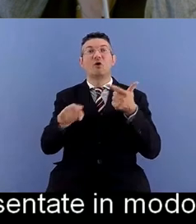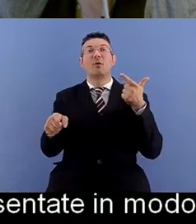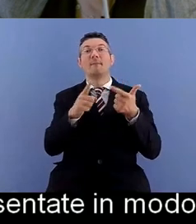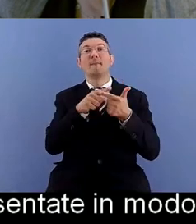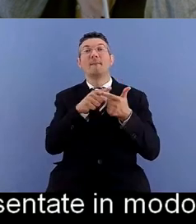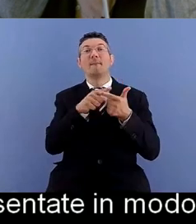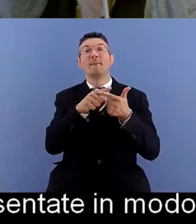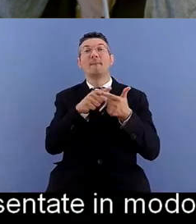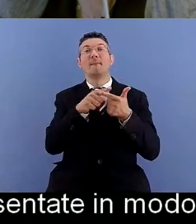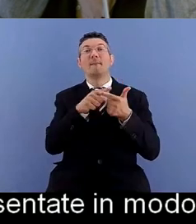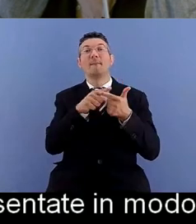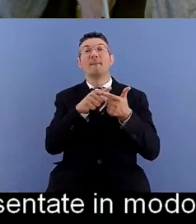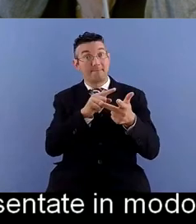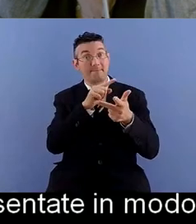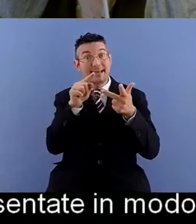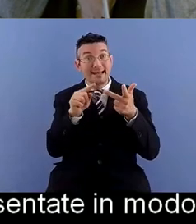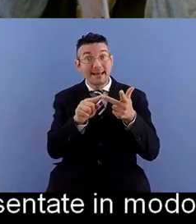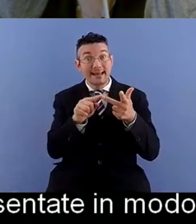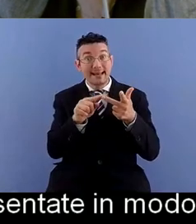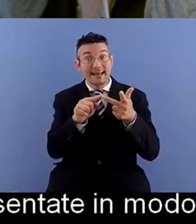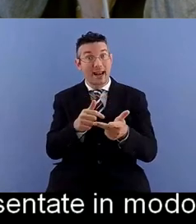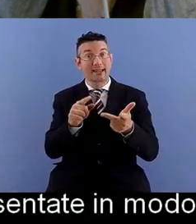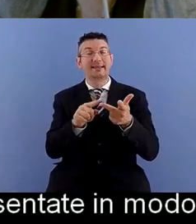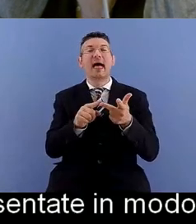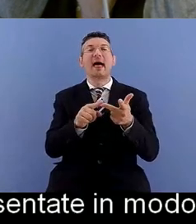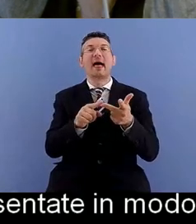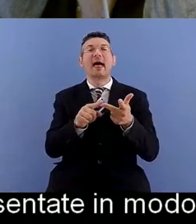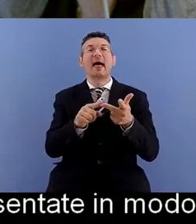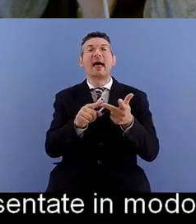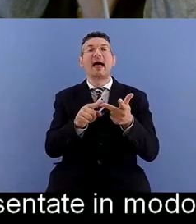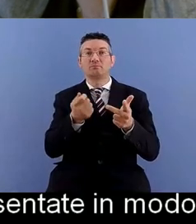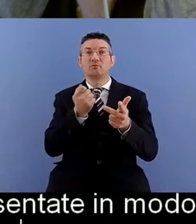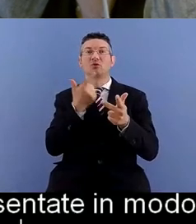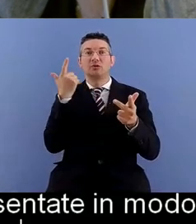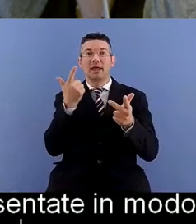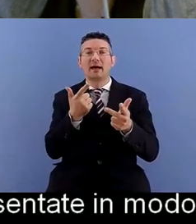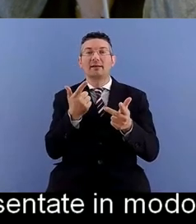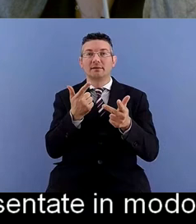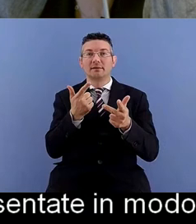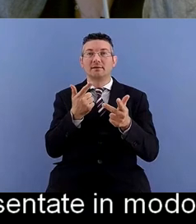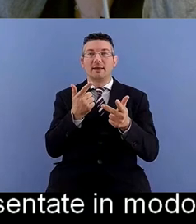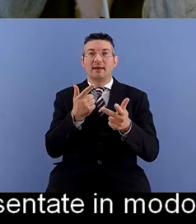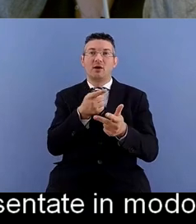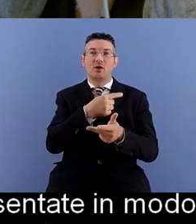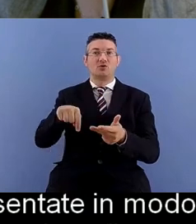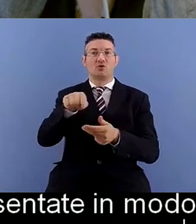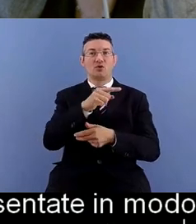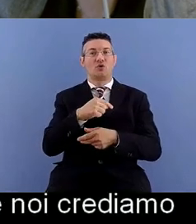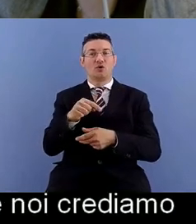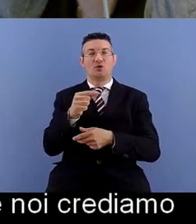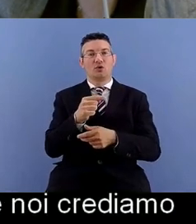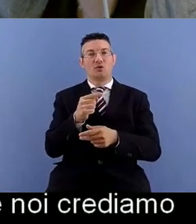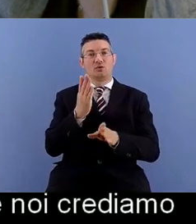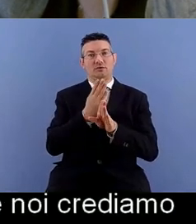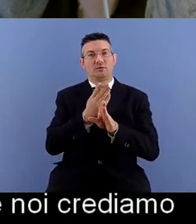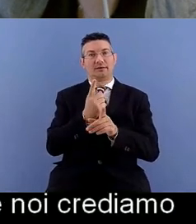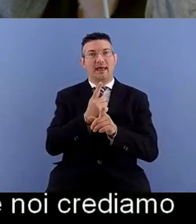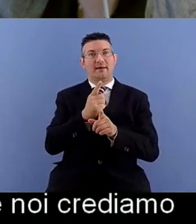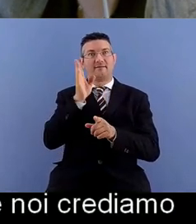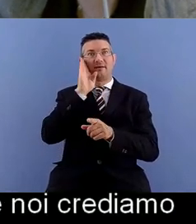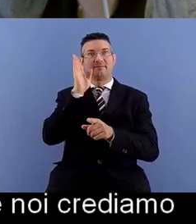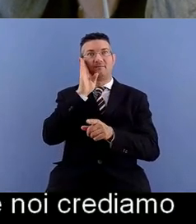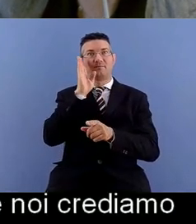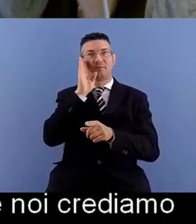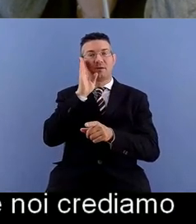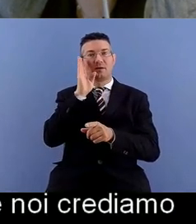e altra cosa molto importante che noi crediamo essere molto importante sulla quale stiamo lavorando nei